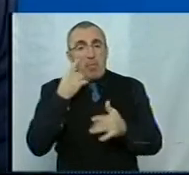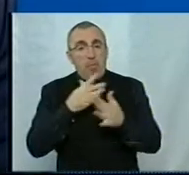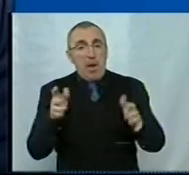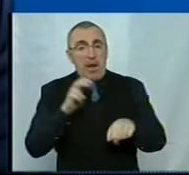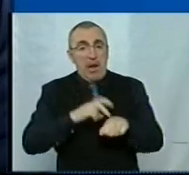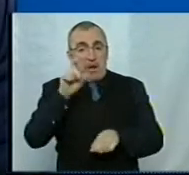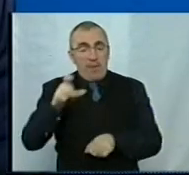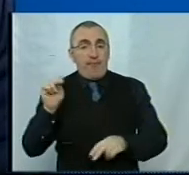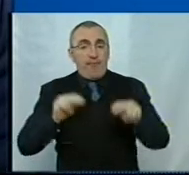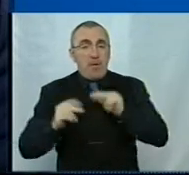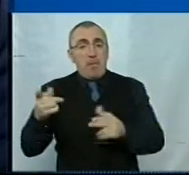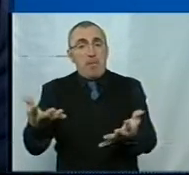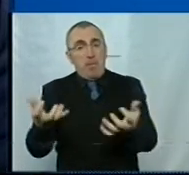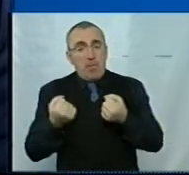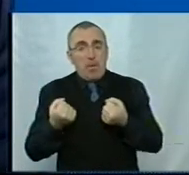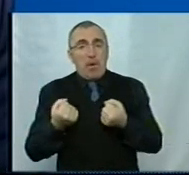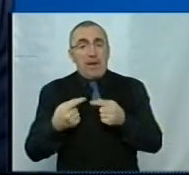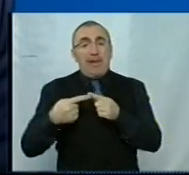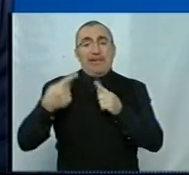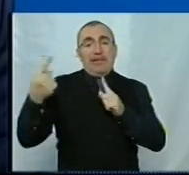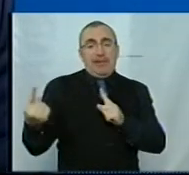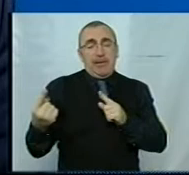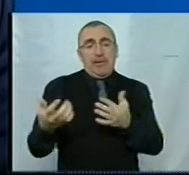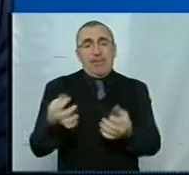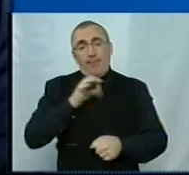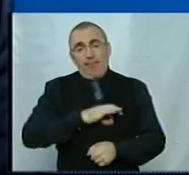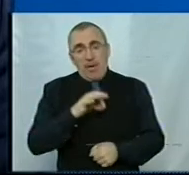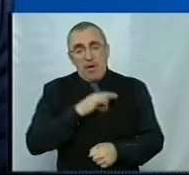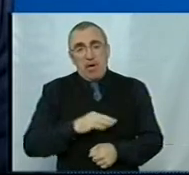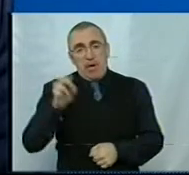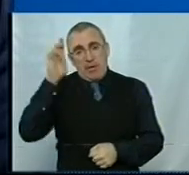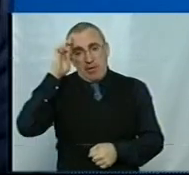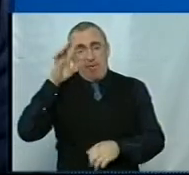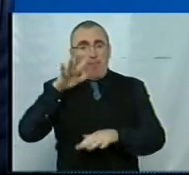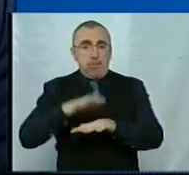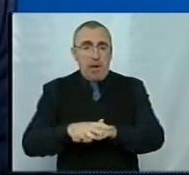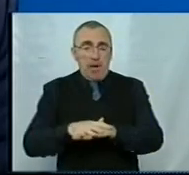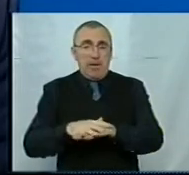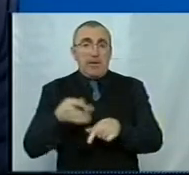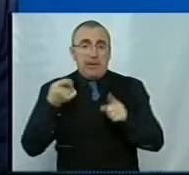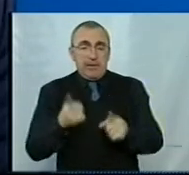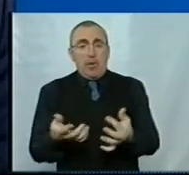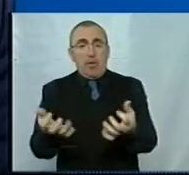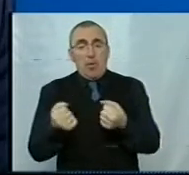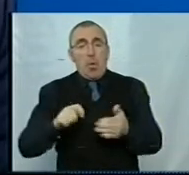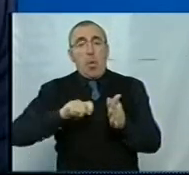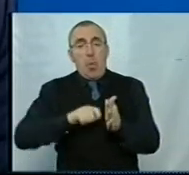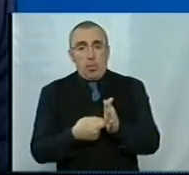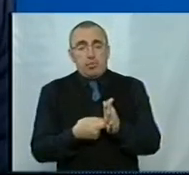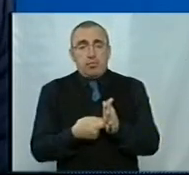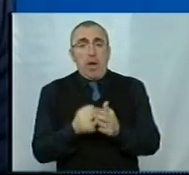лікарів вважали, що вони мають отримати його дистанційно і використали можливість державних банків. Дійсно, отримали цей ключ.